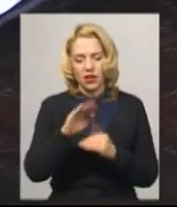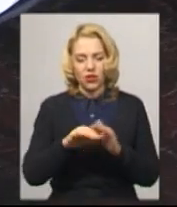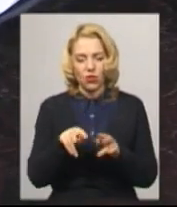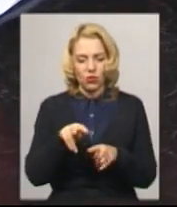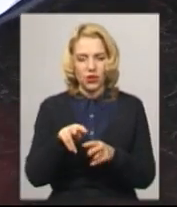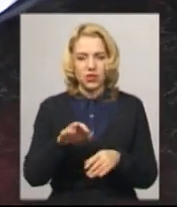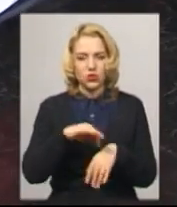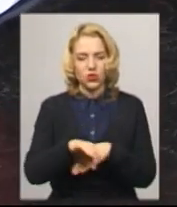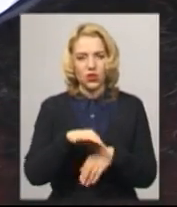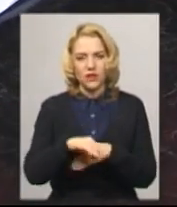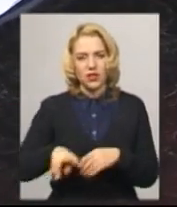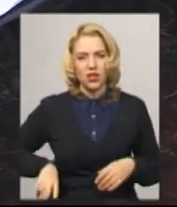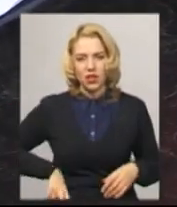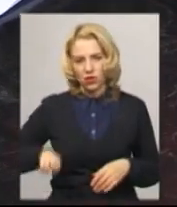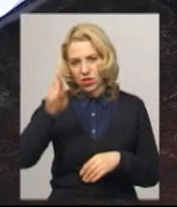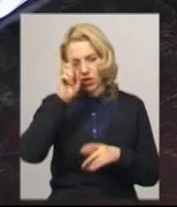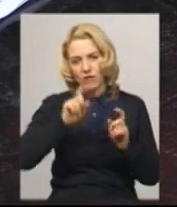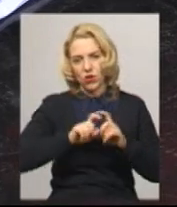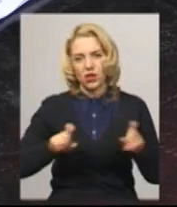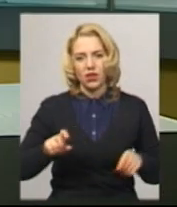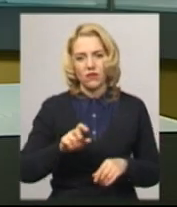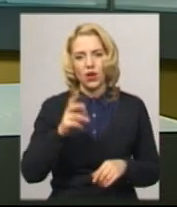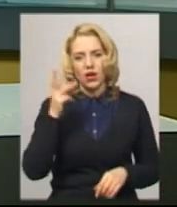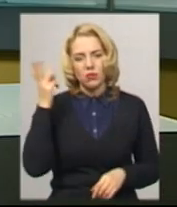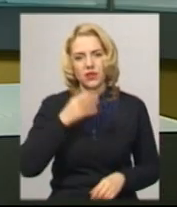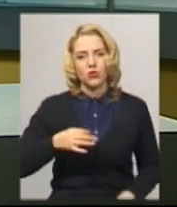Державного архіву у Хмельницької області Володимир Байдич.